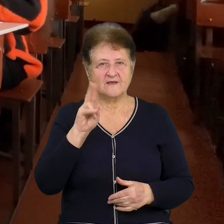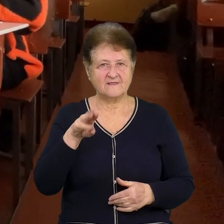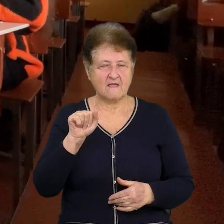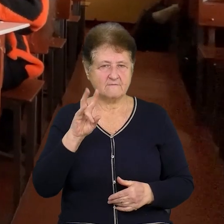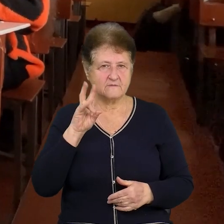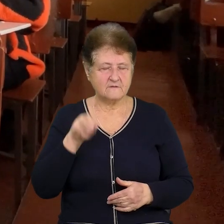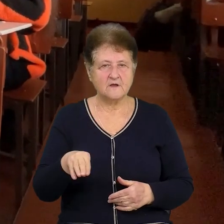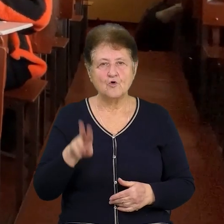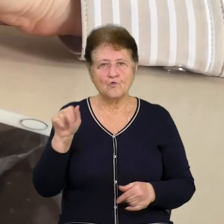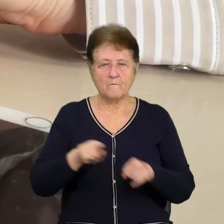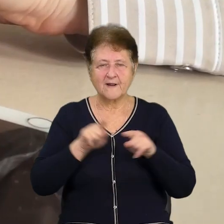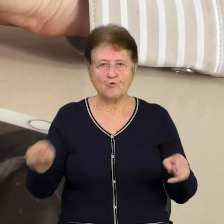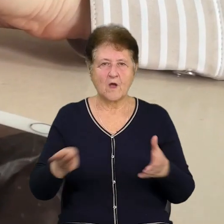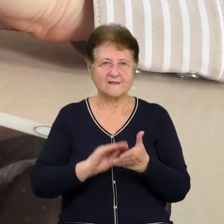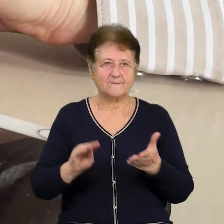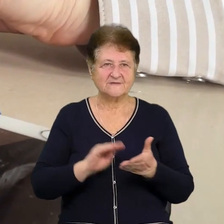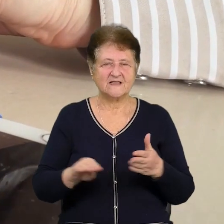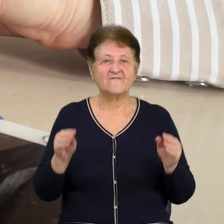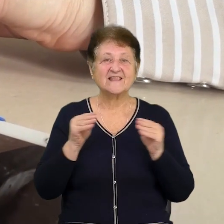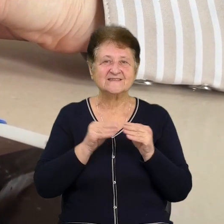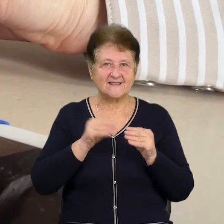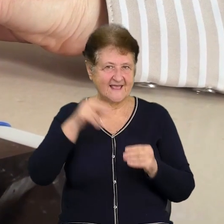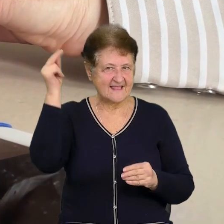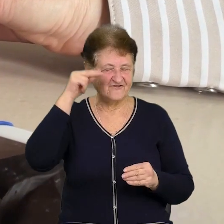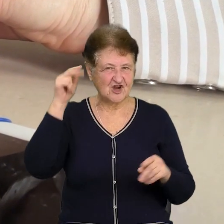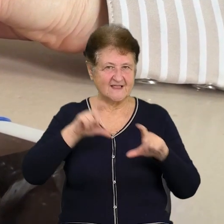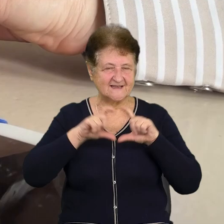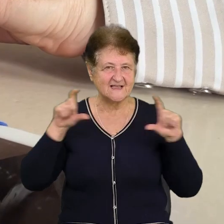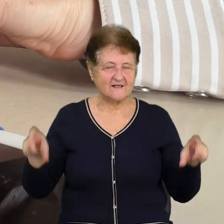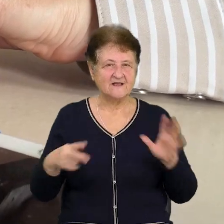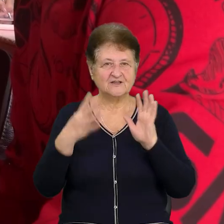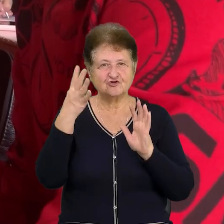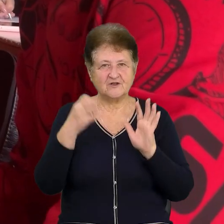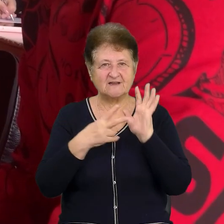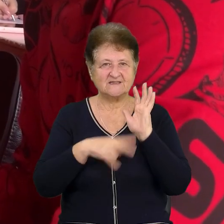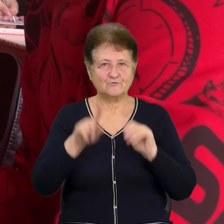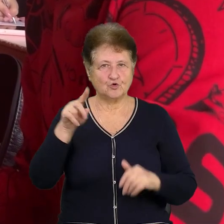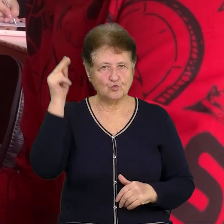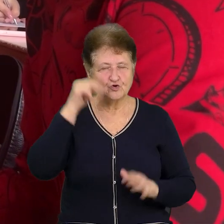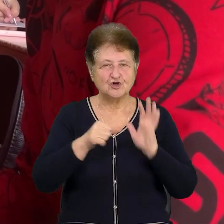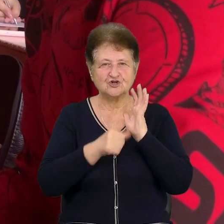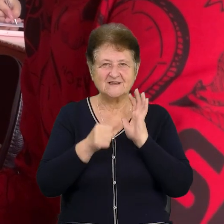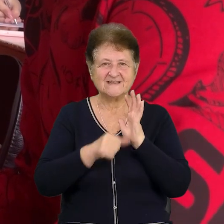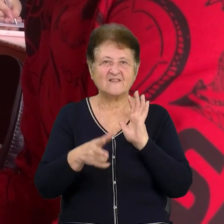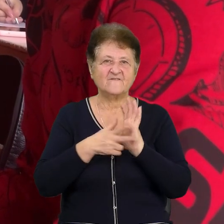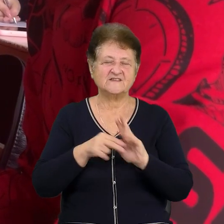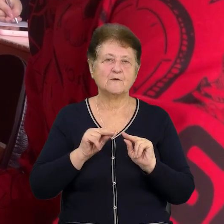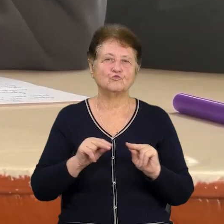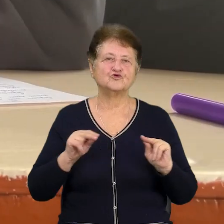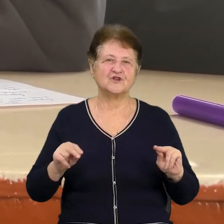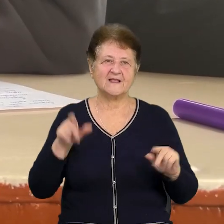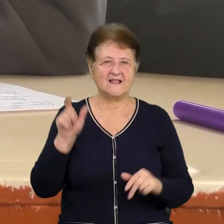2022 у Прилуках написали в десяти навчальних закладах. Це 471 учень та 68 вчителів.